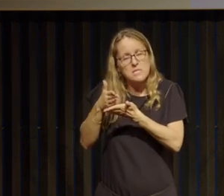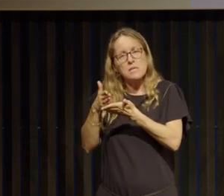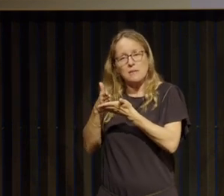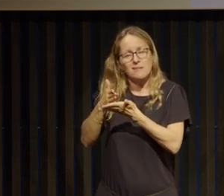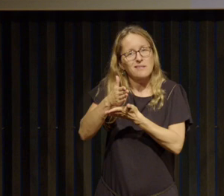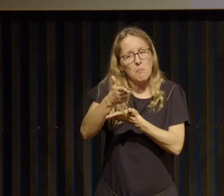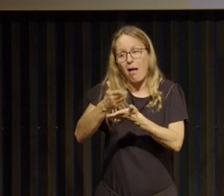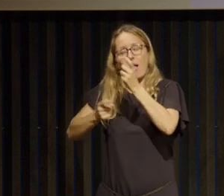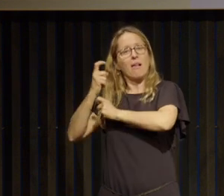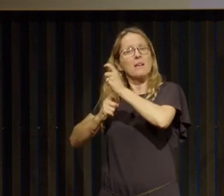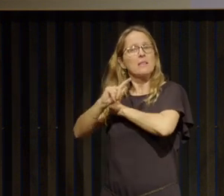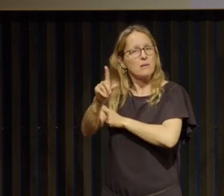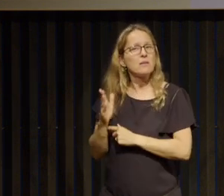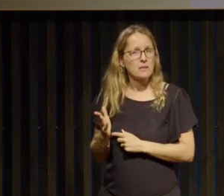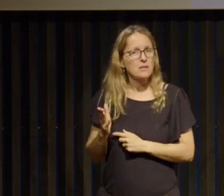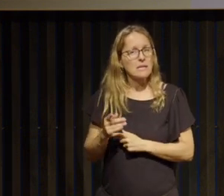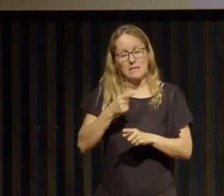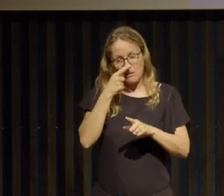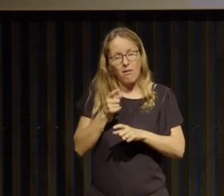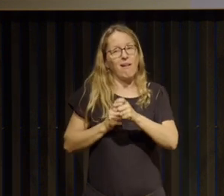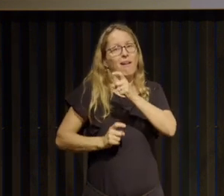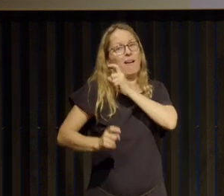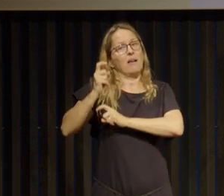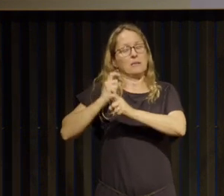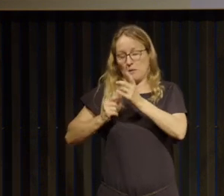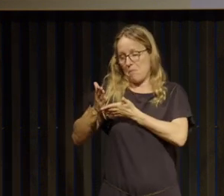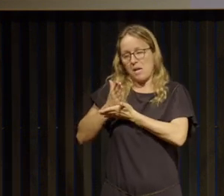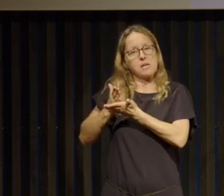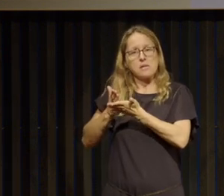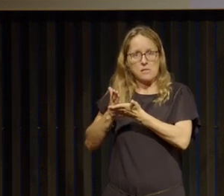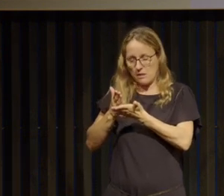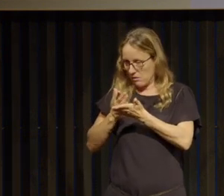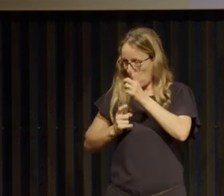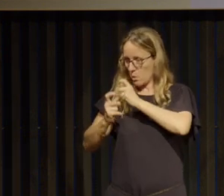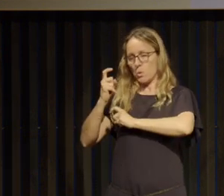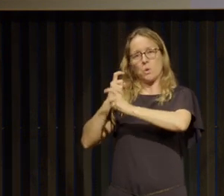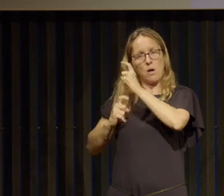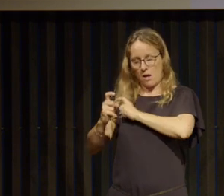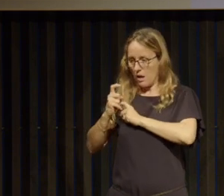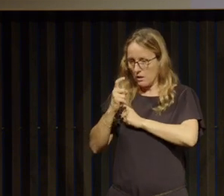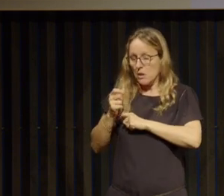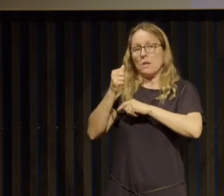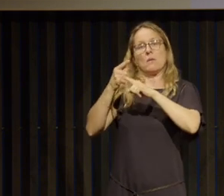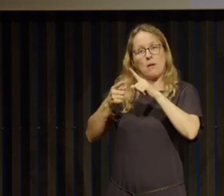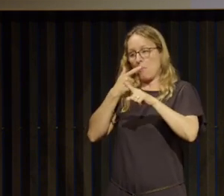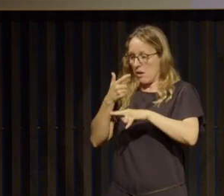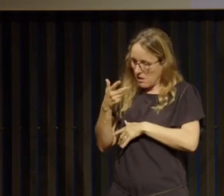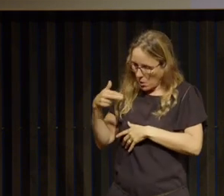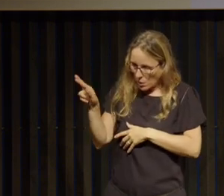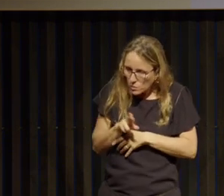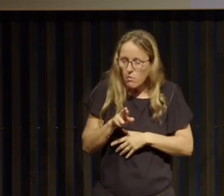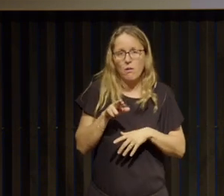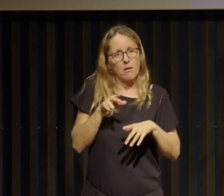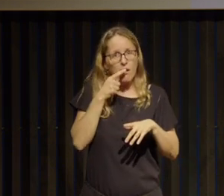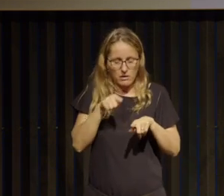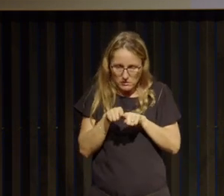le fait de tomber au point le plus bas qui m'a permis de guérir définitivement donc c'est jamais c'est jamais fichu c